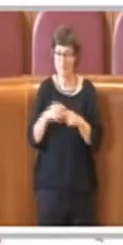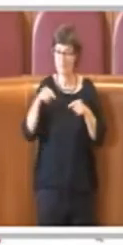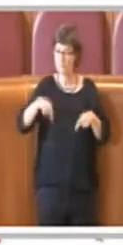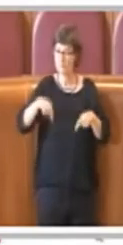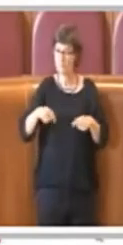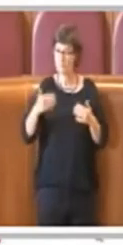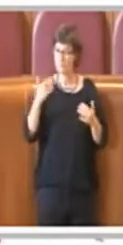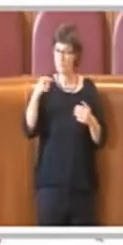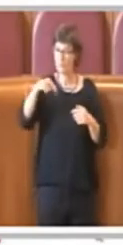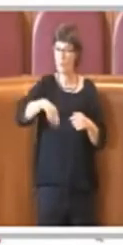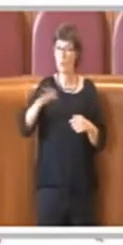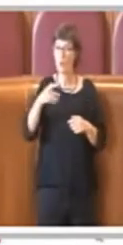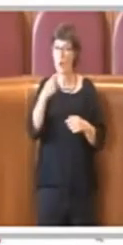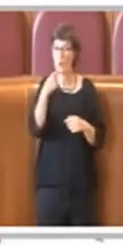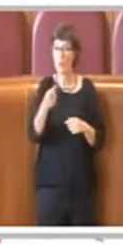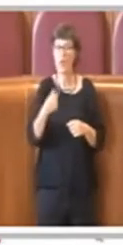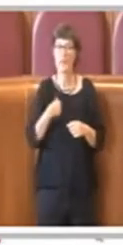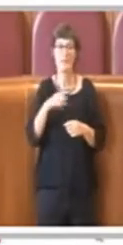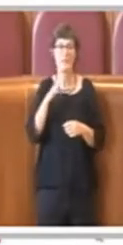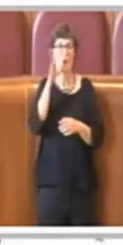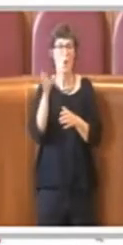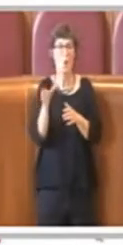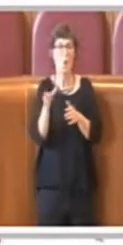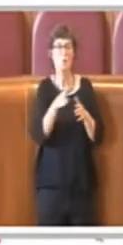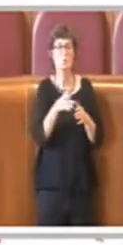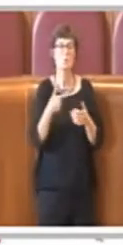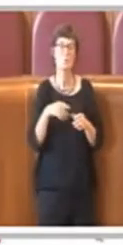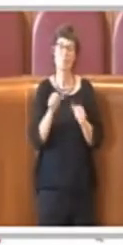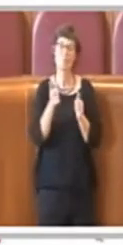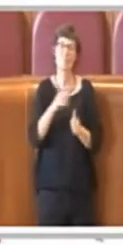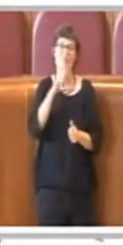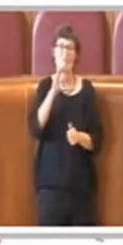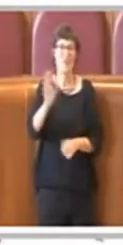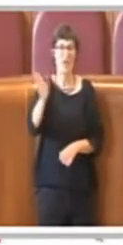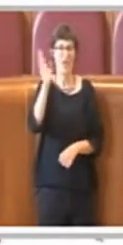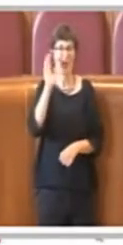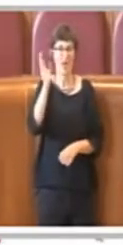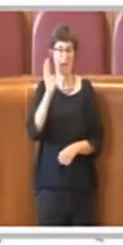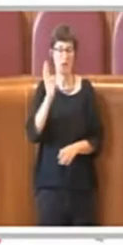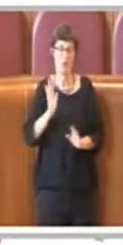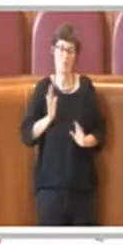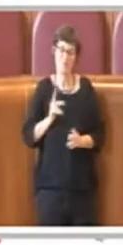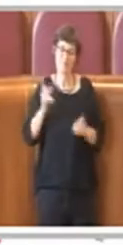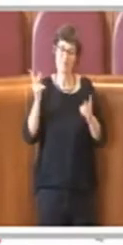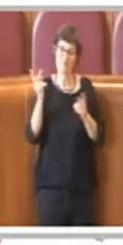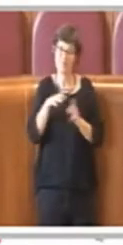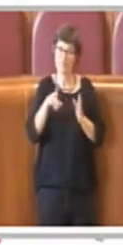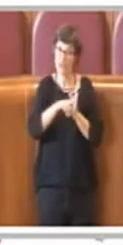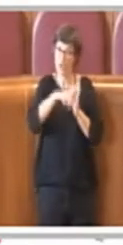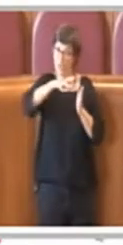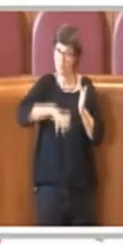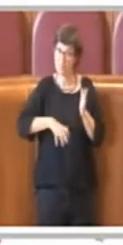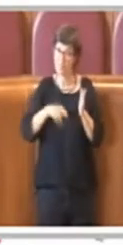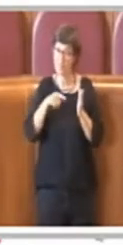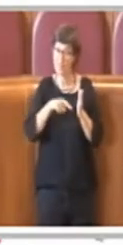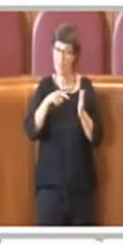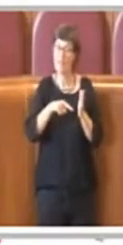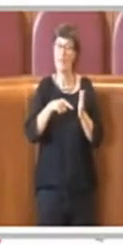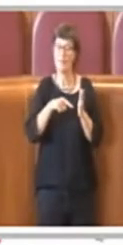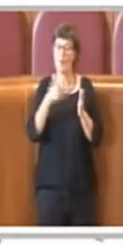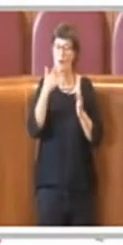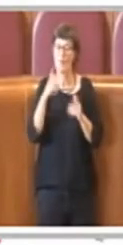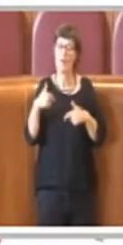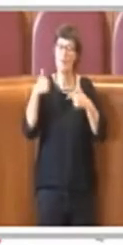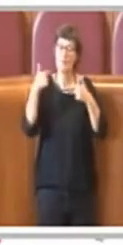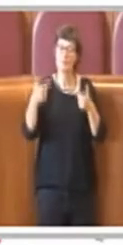consulte sono organismi datati, superati. Bene, l'obiettivo principale della riforma è quello di renderlo uno strumento nuovo ed